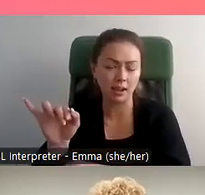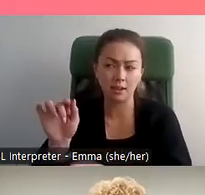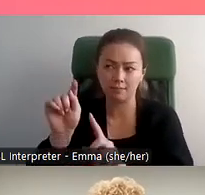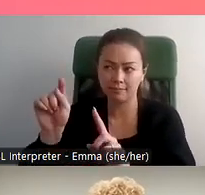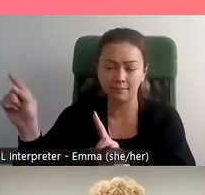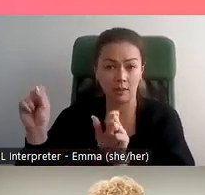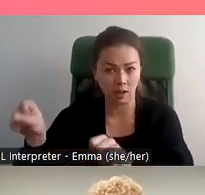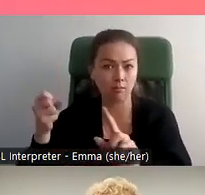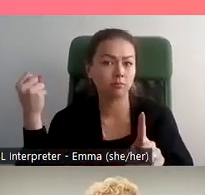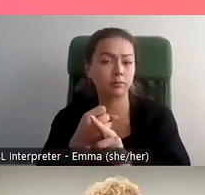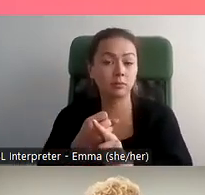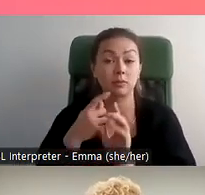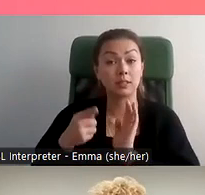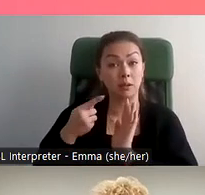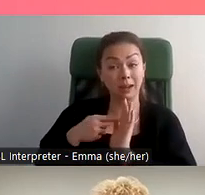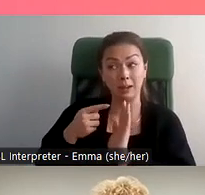'intelligence artificielle.